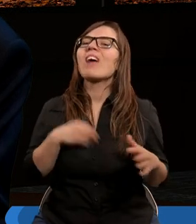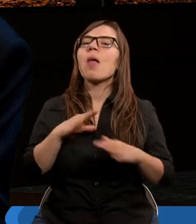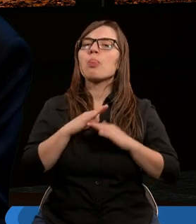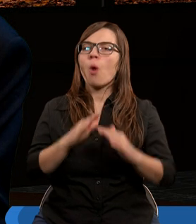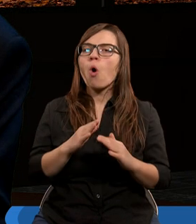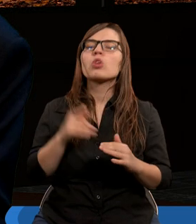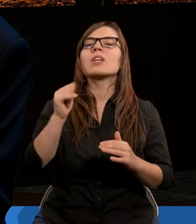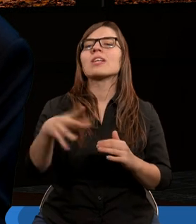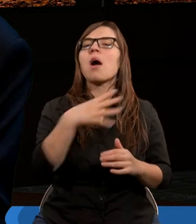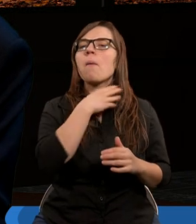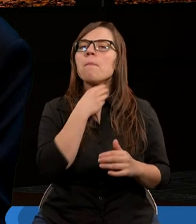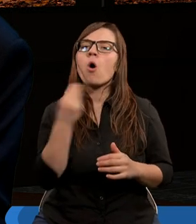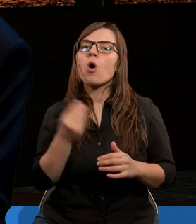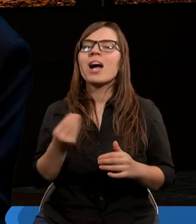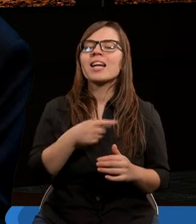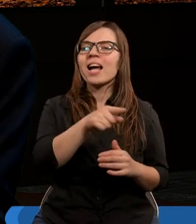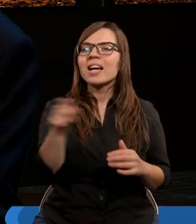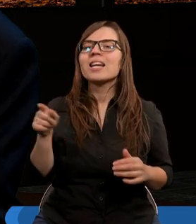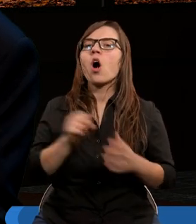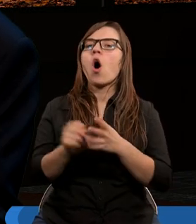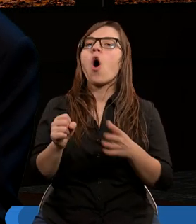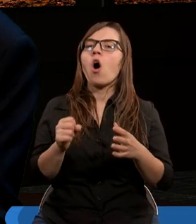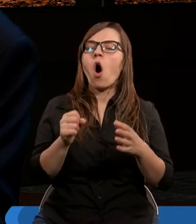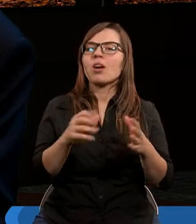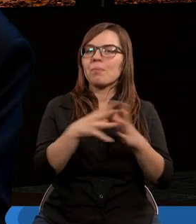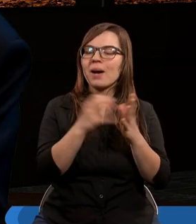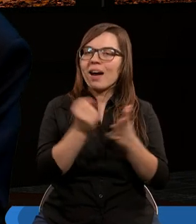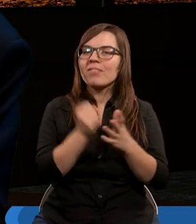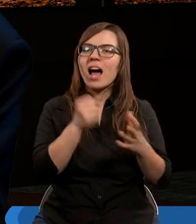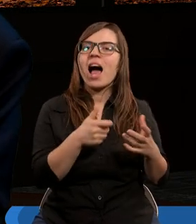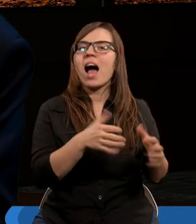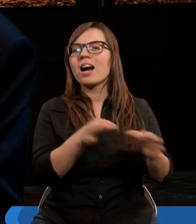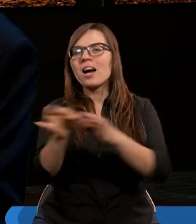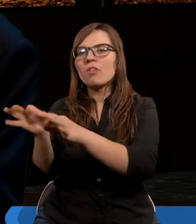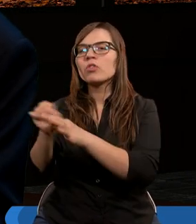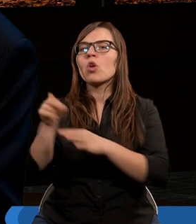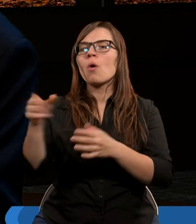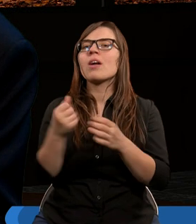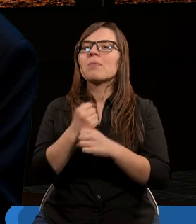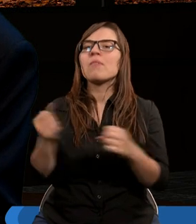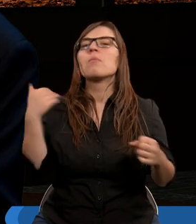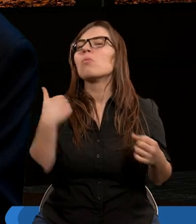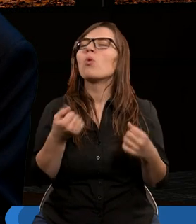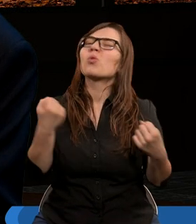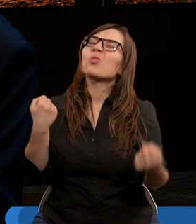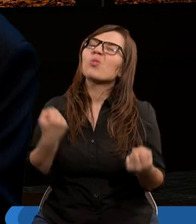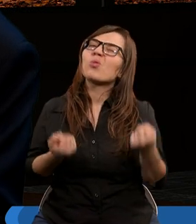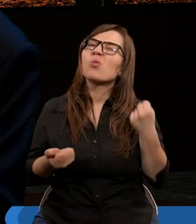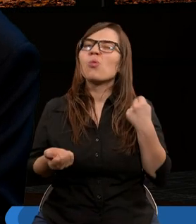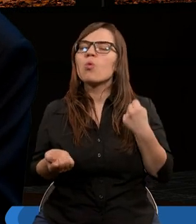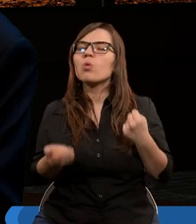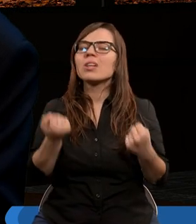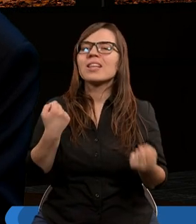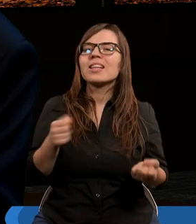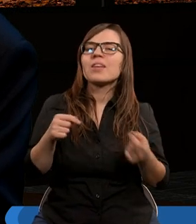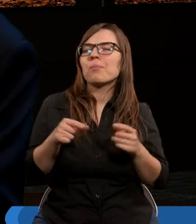i oderwanie ich od prawa, a skierowanie ich bardziej ku Zbawicielowi było dosyć trudnym. Wydawało się, że